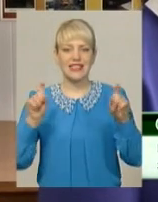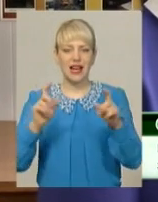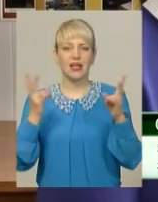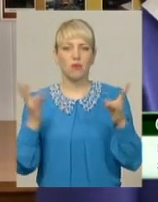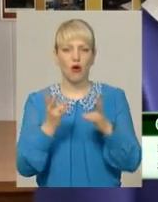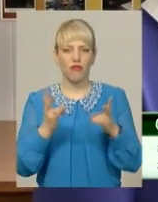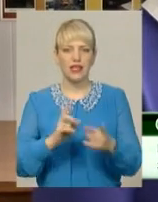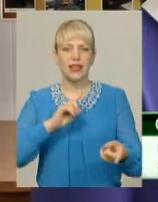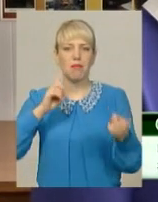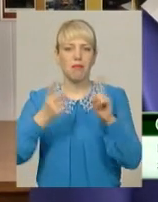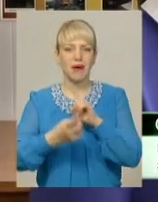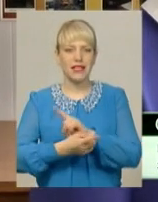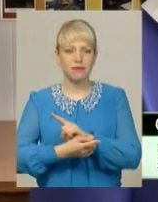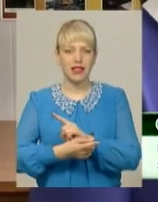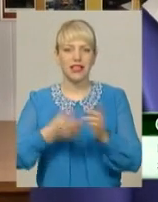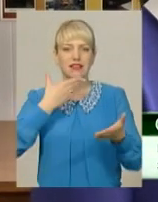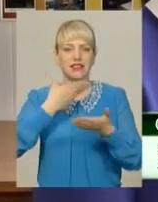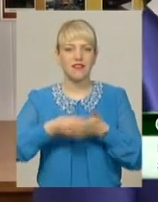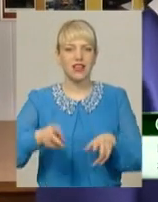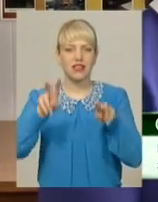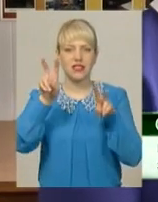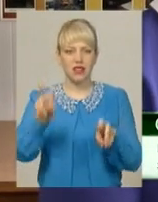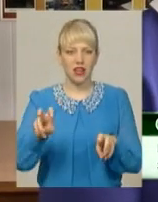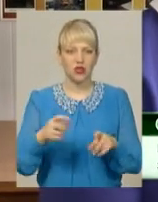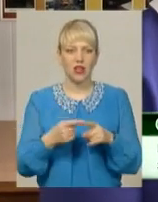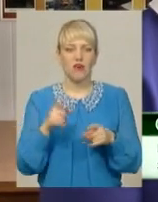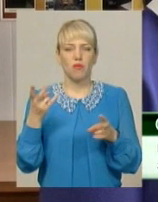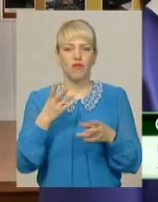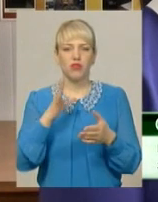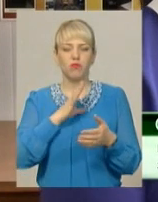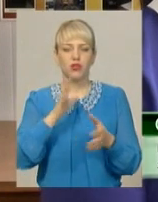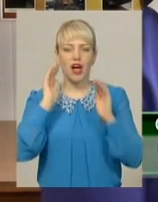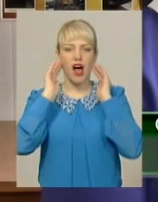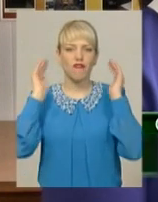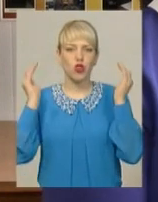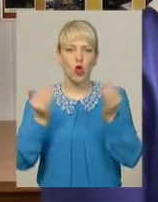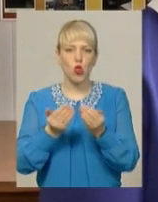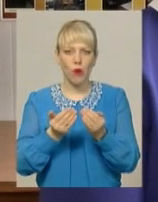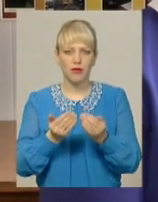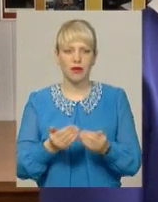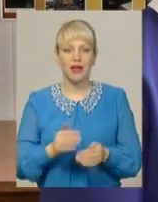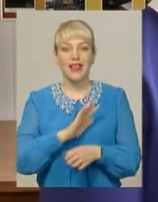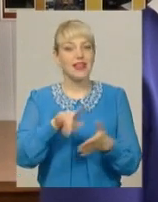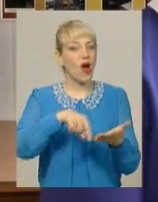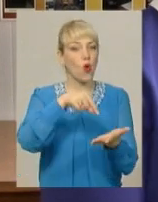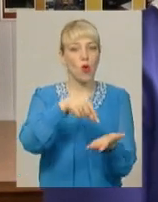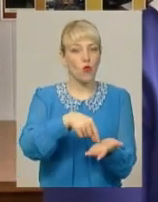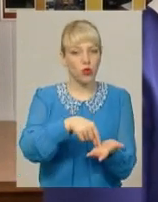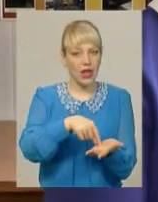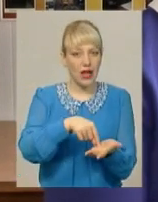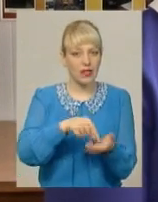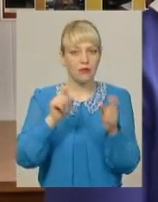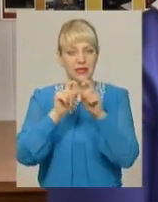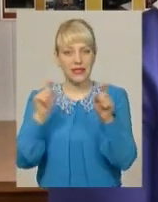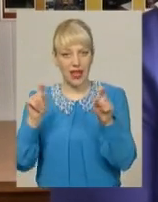змінити свій статус, вони повинні стати автономними закладами. Тобто стати не комунальними закладами,